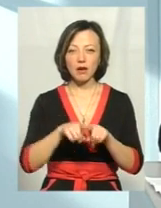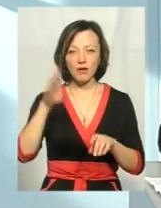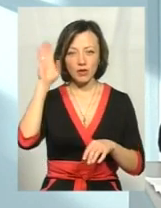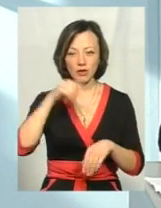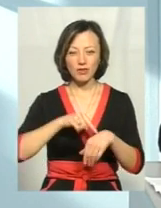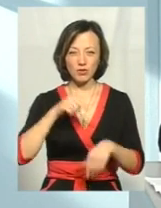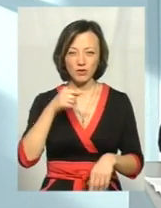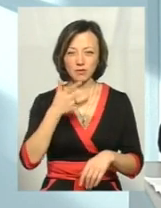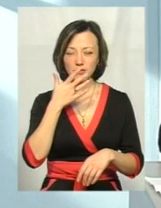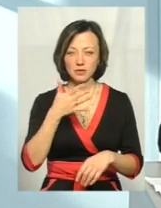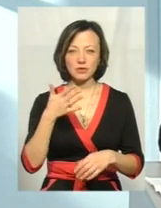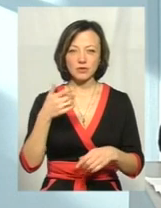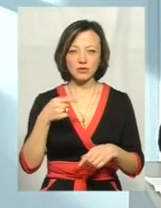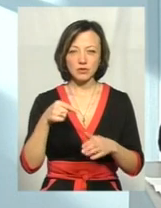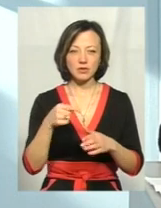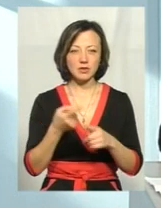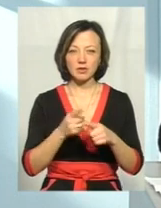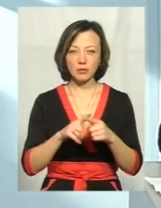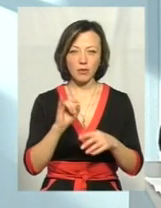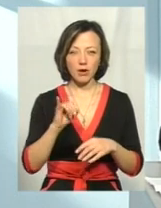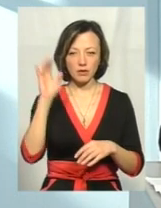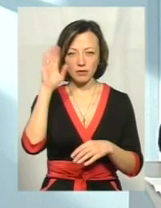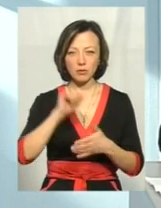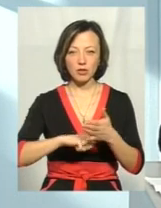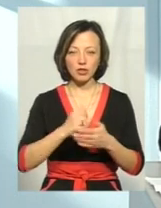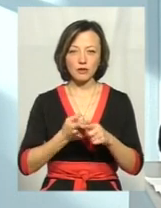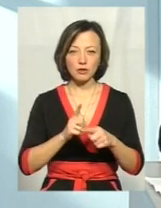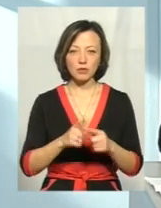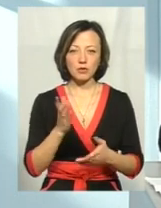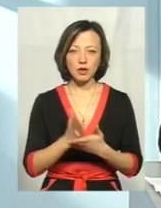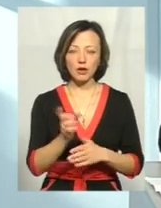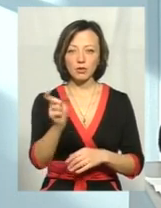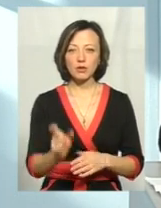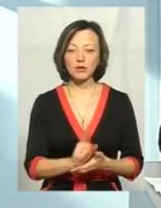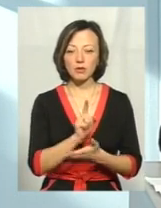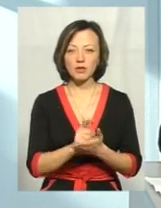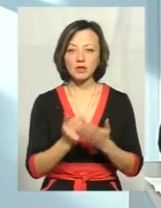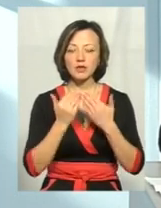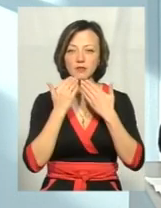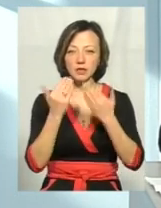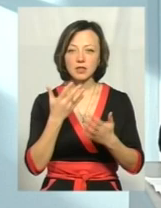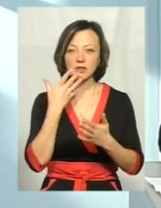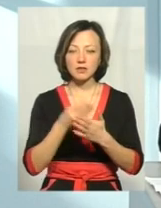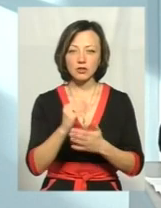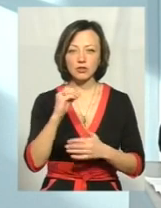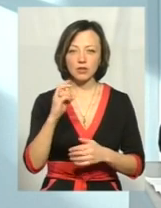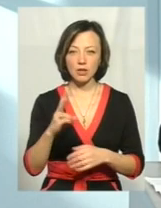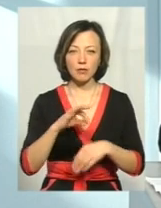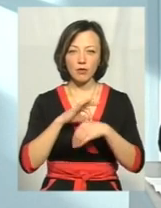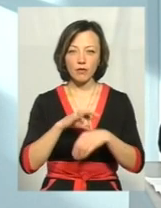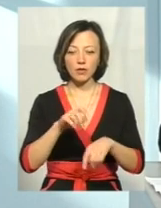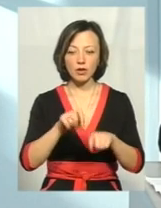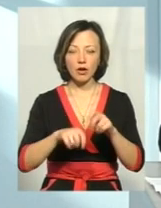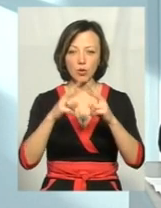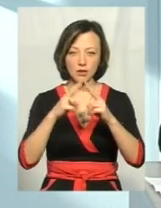людина відчуває, значить, навіть вже відчуває, що вода погана, якась причина в цьому є. Людина повинна звернутися в свій ЖЕК і повинна проводитися лише